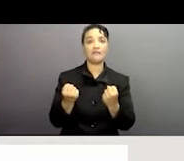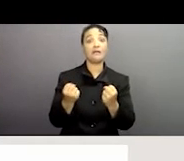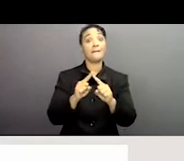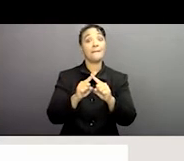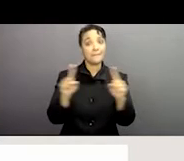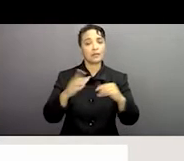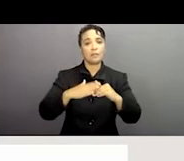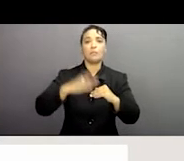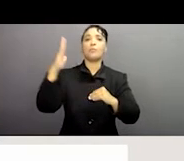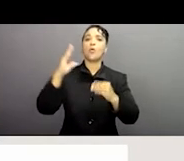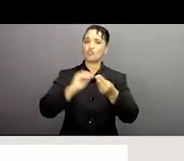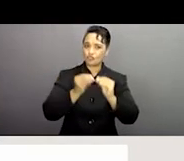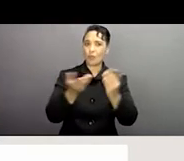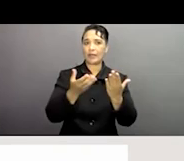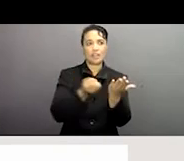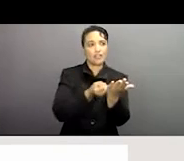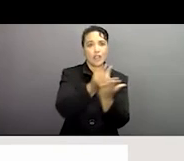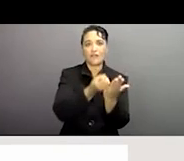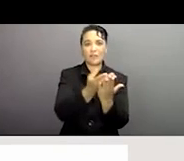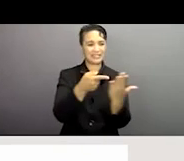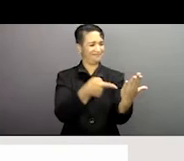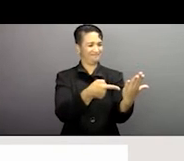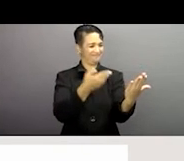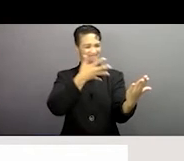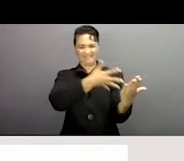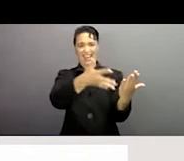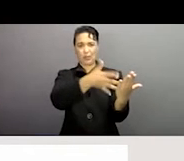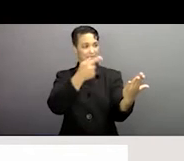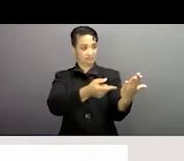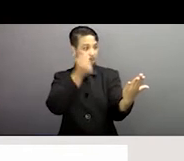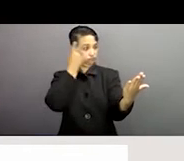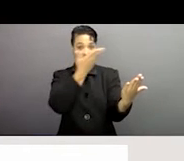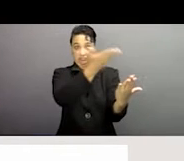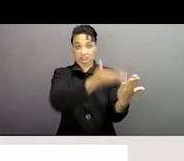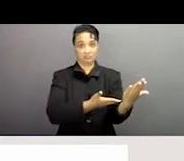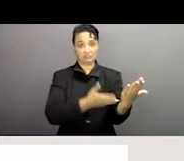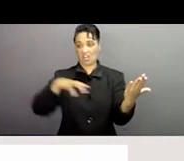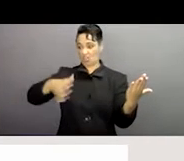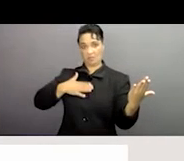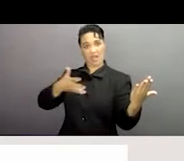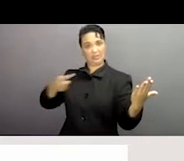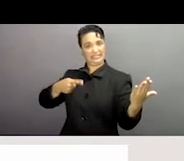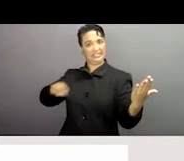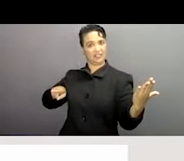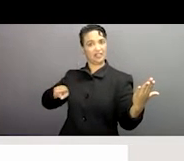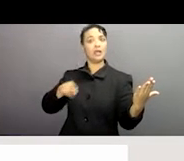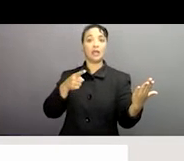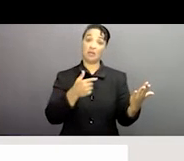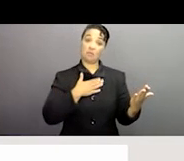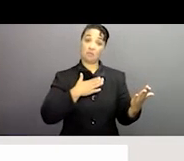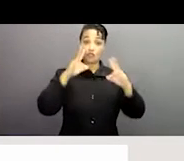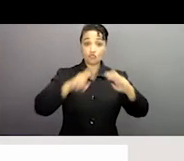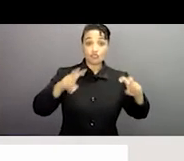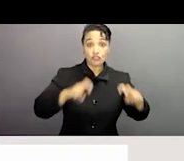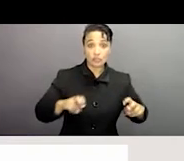loi, la législation, mais beaucoup d'informations sont basées sur la langue qu'ils ne comprennent pas. Par exemple,